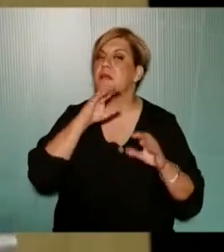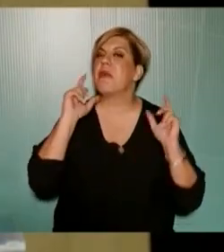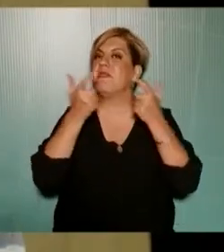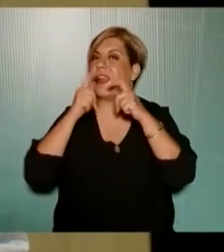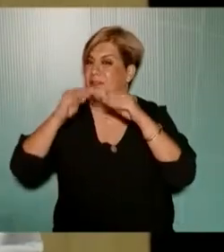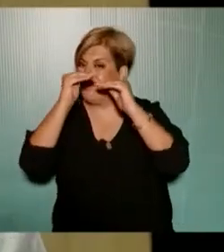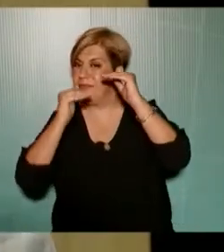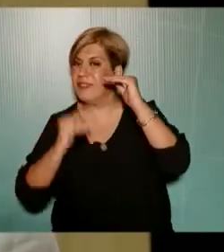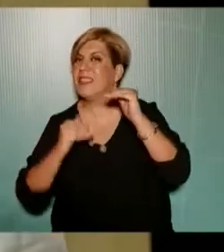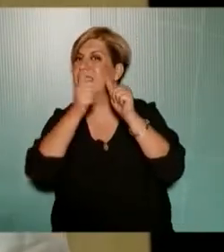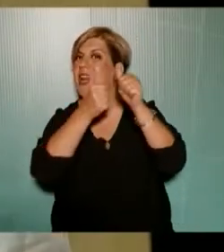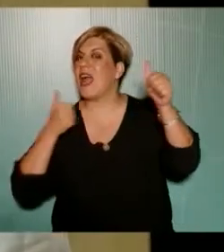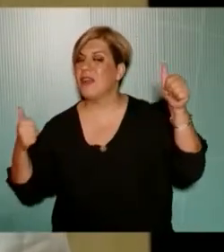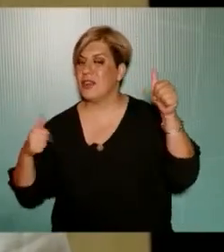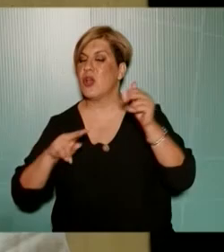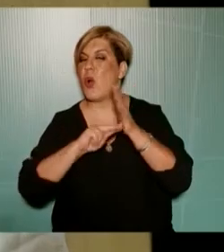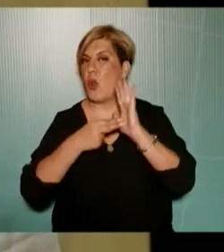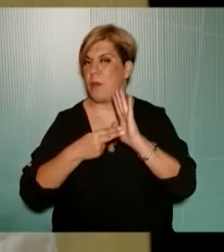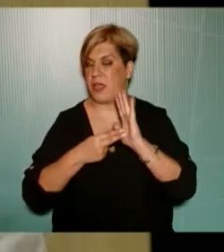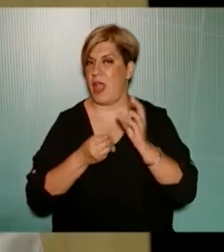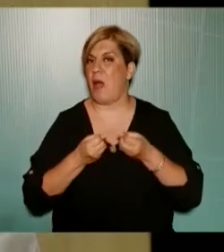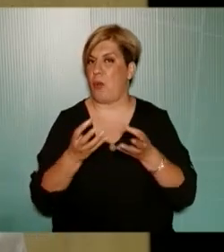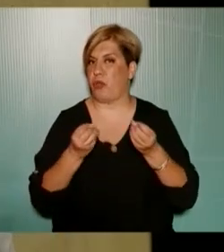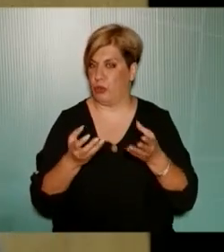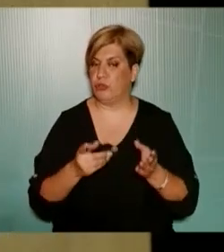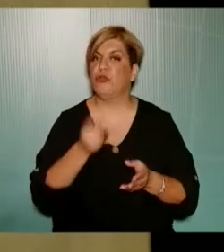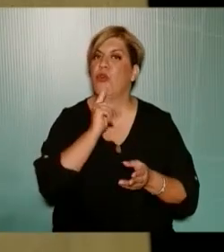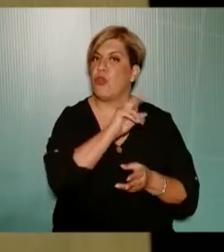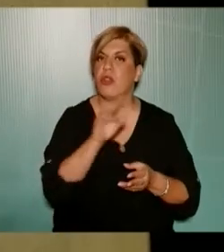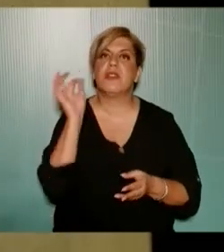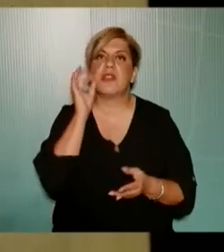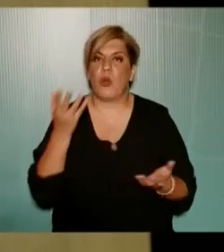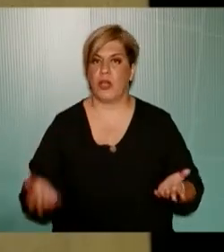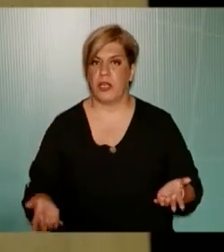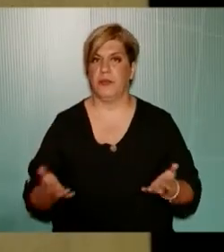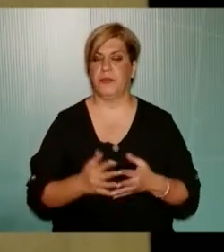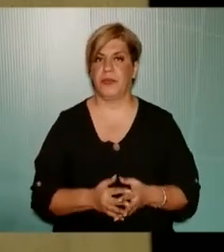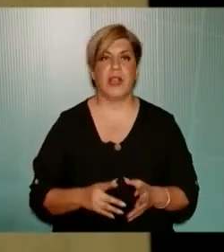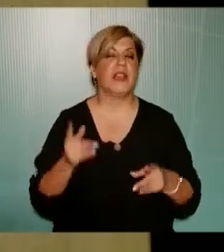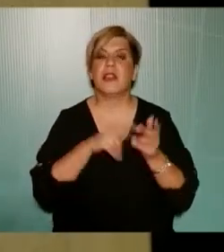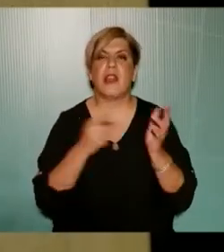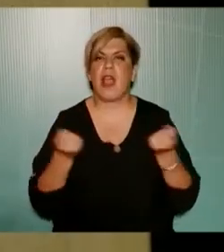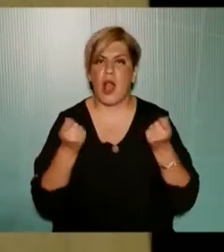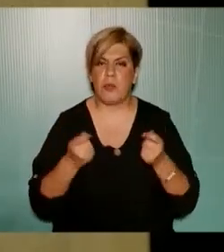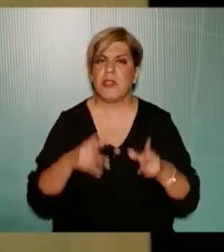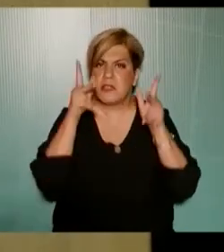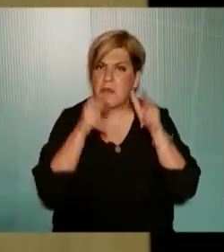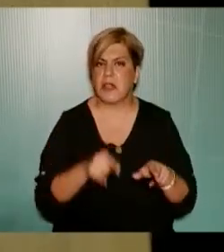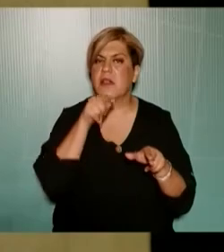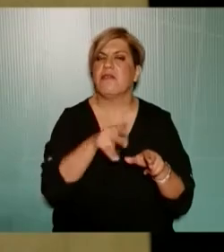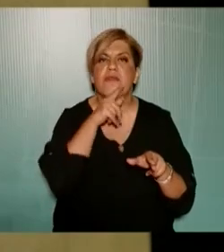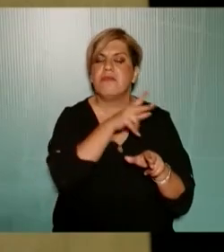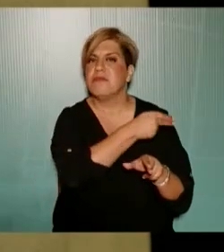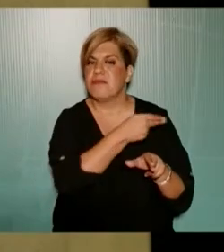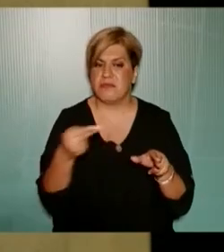σε ό,τι αφορά την οικονομική της απόδοση και το ίδιο και η Θεσσαλονίκη Τι θα κάνουμε λοιπόν για να σταματήσουμε αυτή